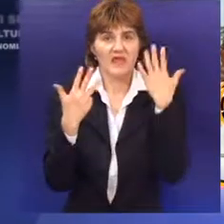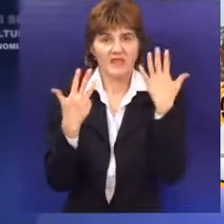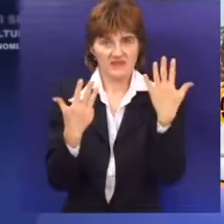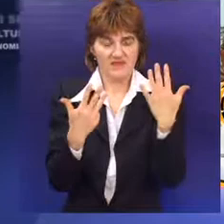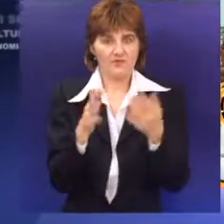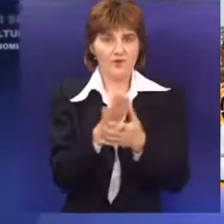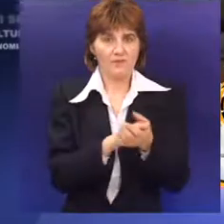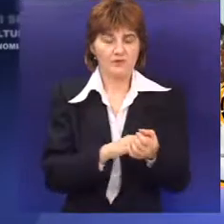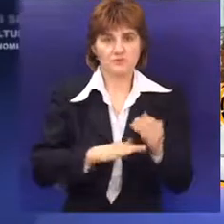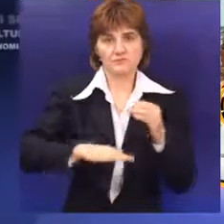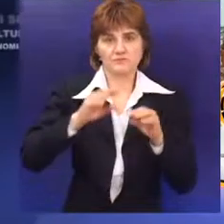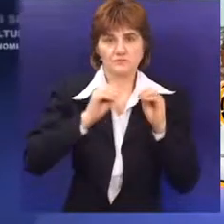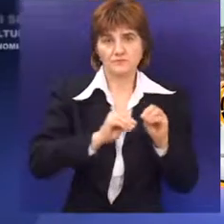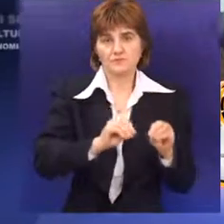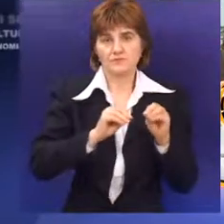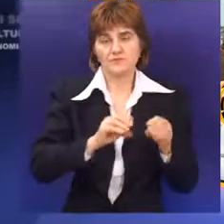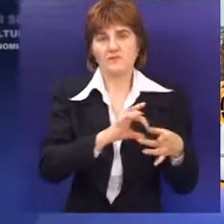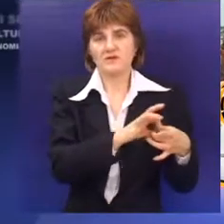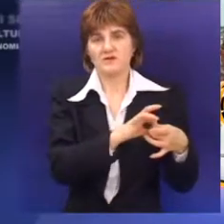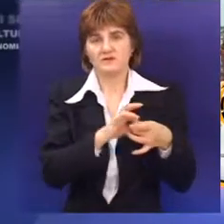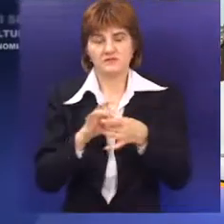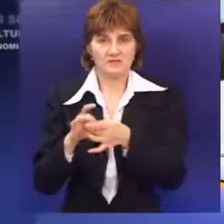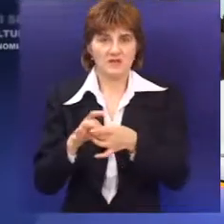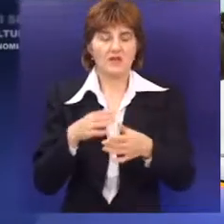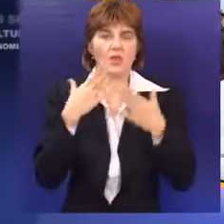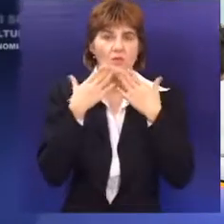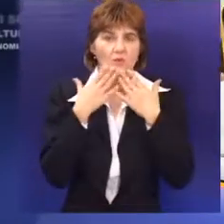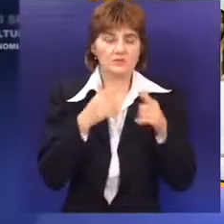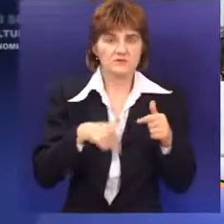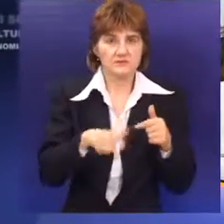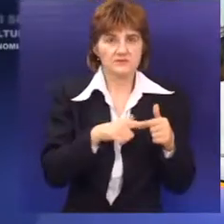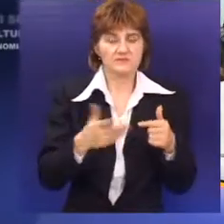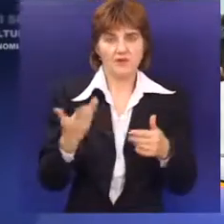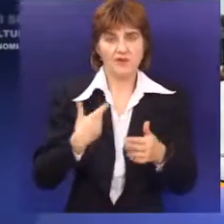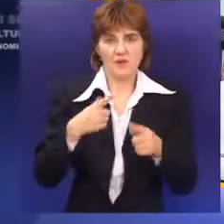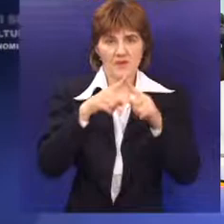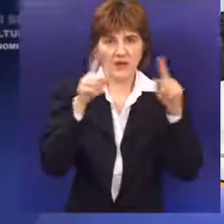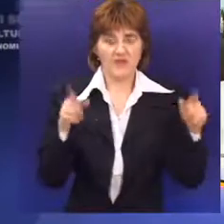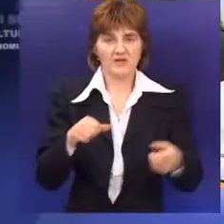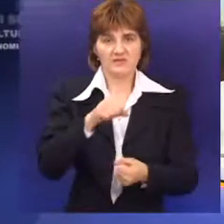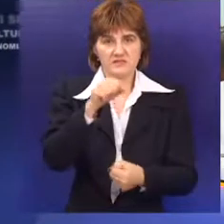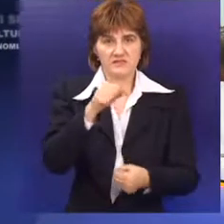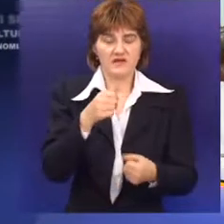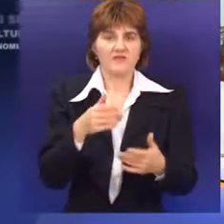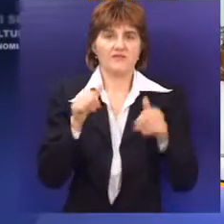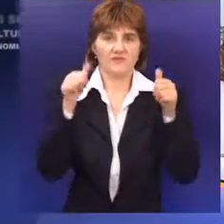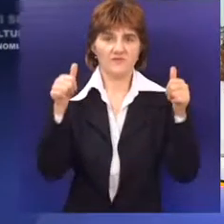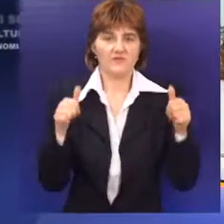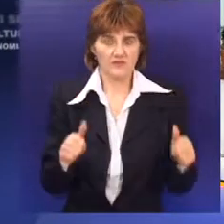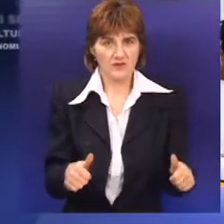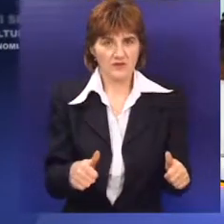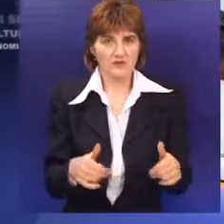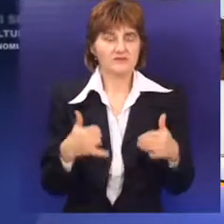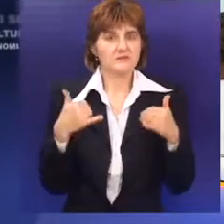projektu škole bez nasilja, doveli smo je do kraja, veoma uspešno, sertifikat smo dobili i upravo okačili na školu.